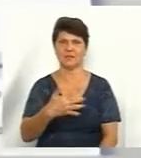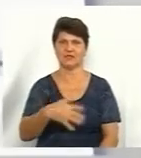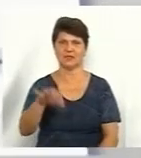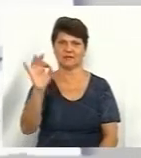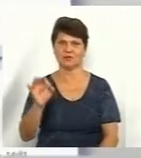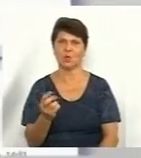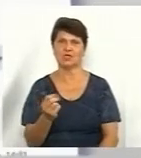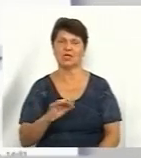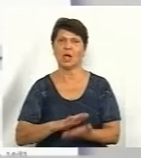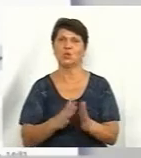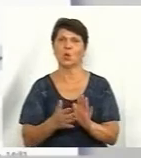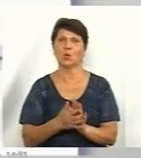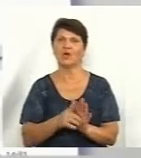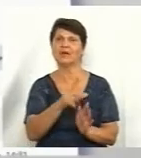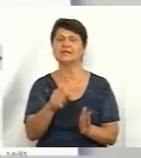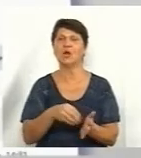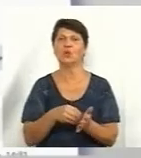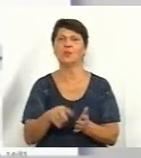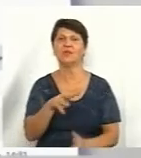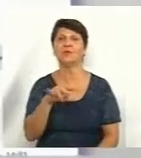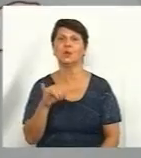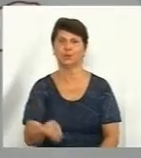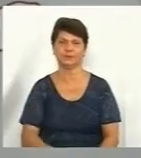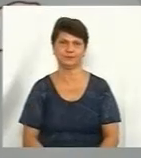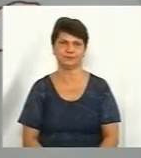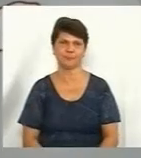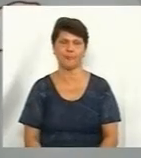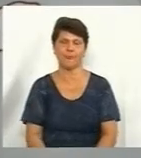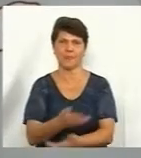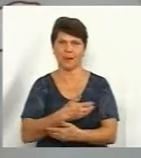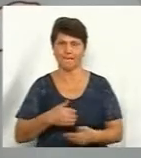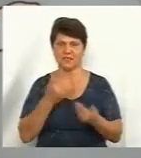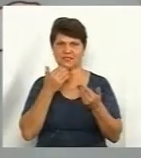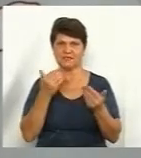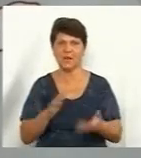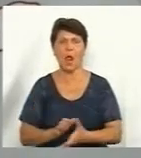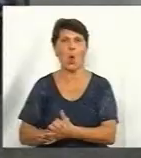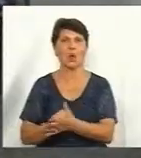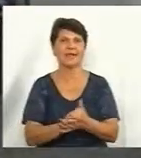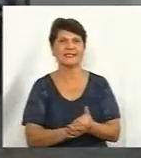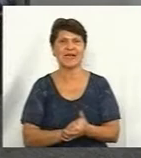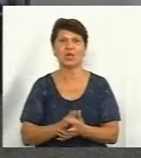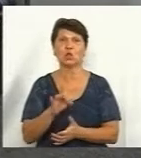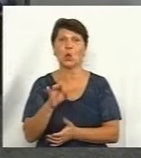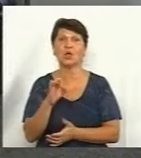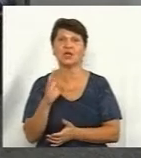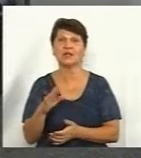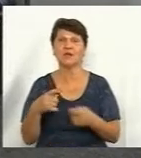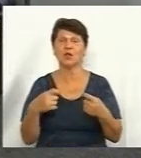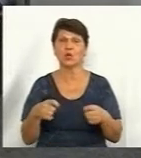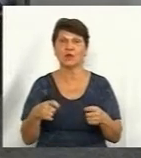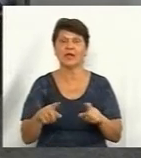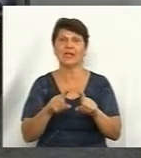договору про закупівлю. Ми звернулися до організаторів торгів Департаменту комунального